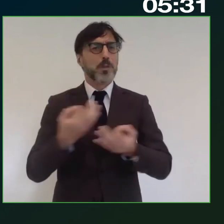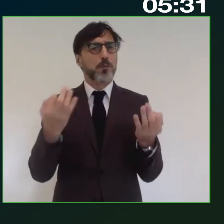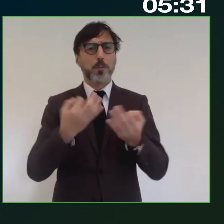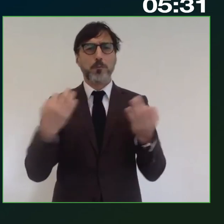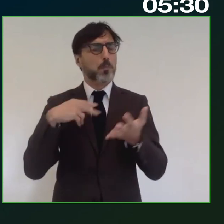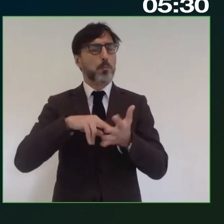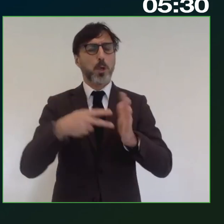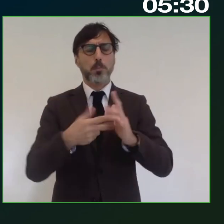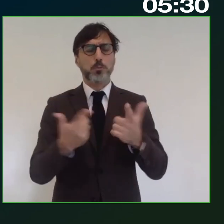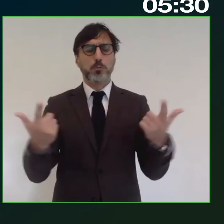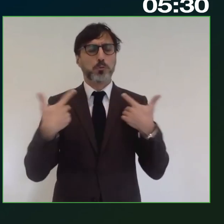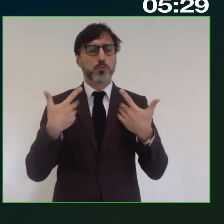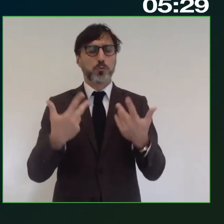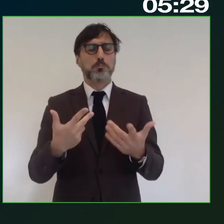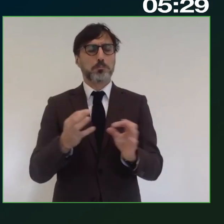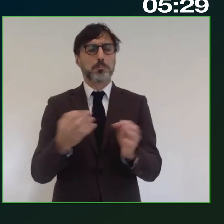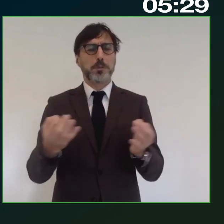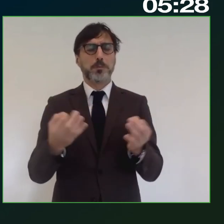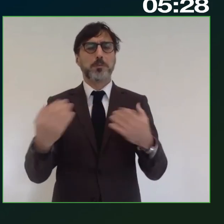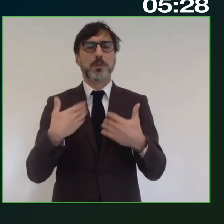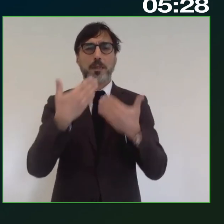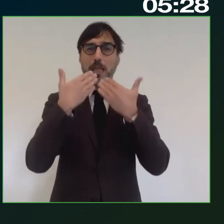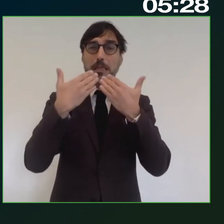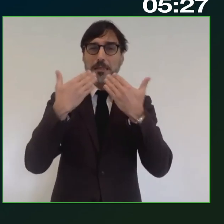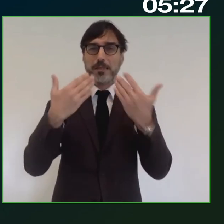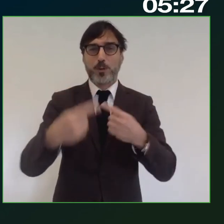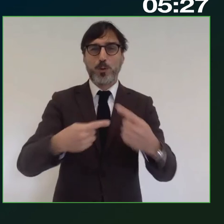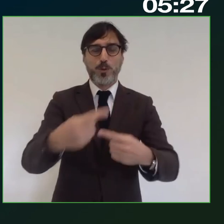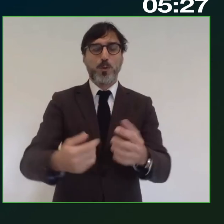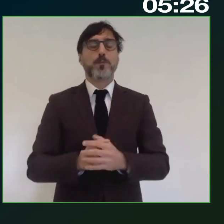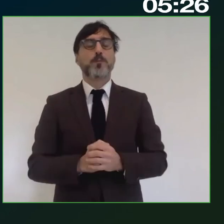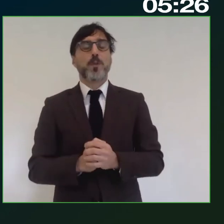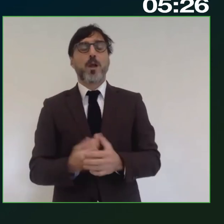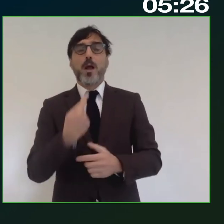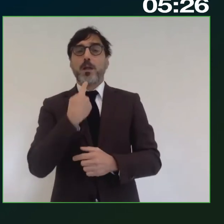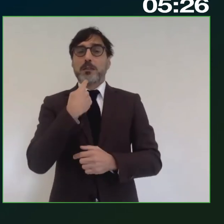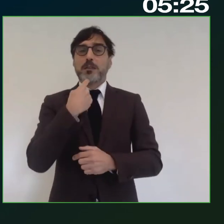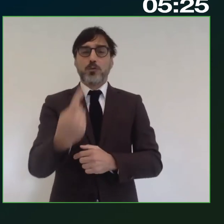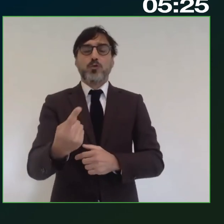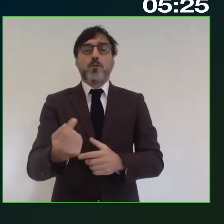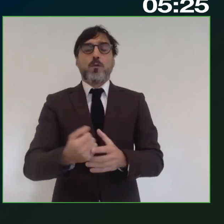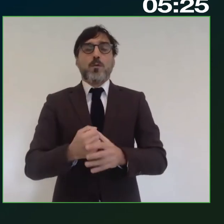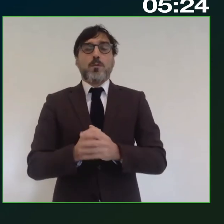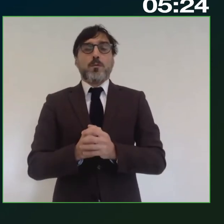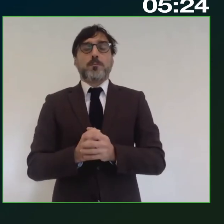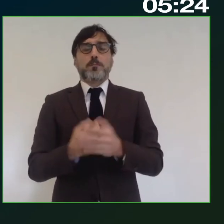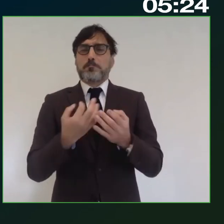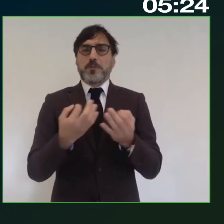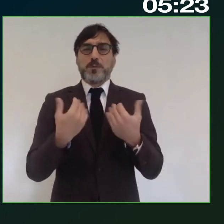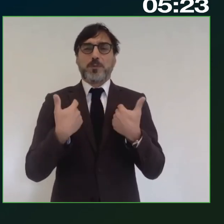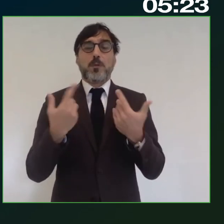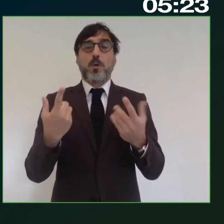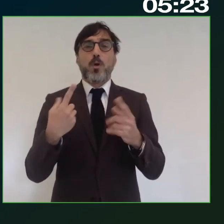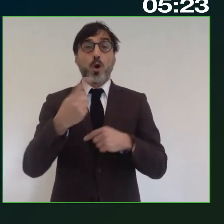c'è problema. Ci siamo? Ok, grazie, grazie, sentiamo benissimo. stavo dicendo che, perfetto, grazie, quando